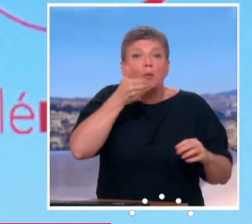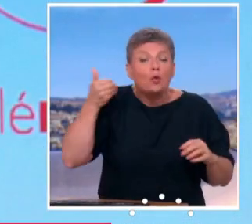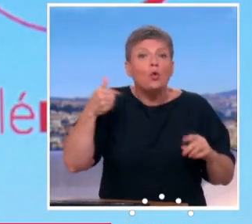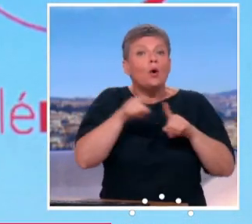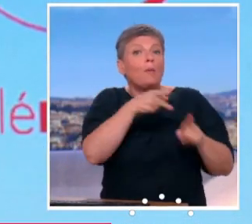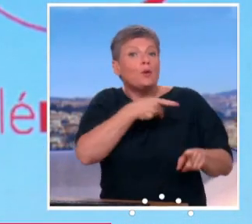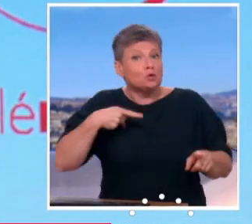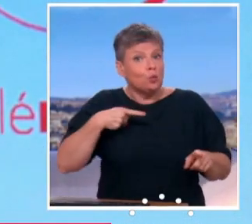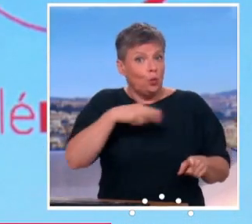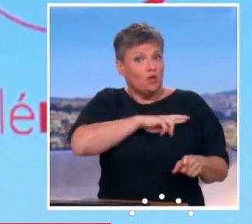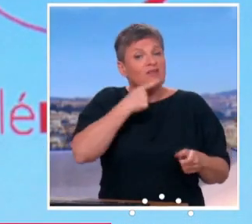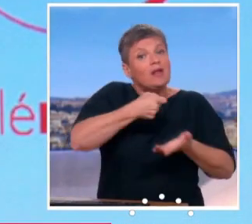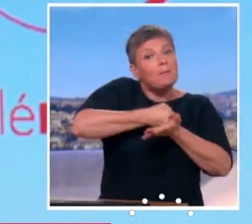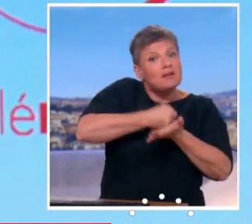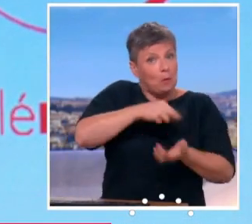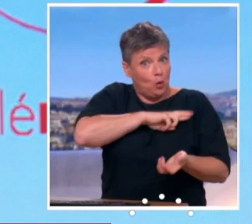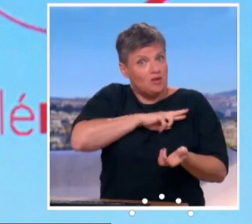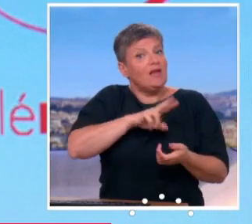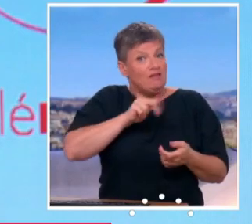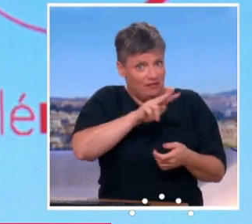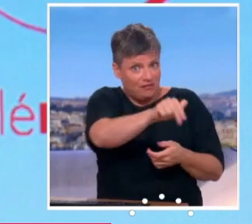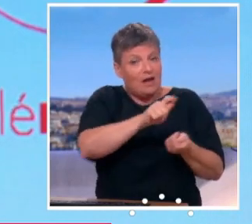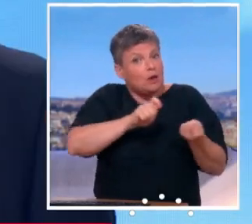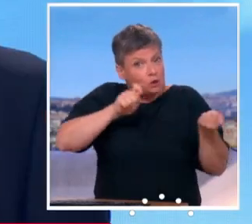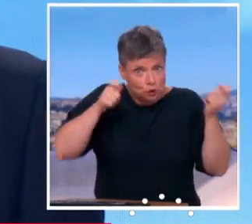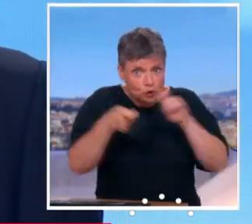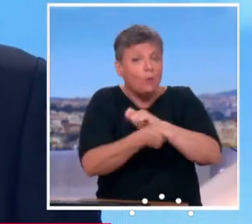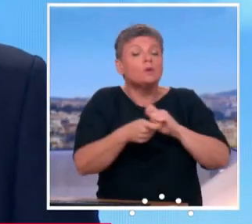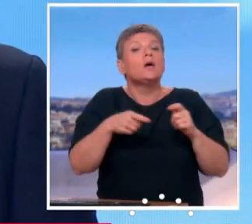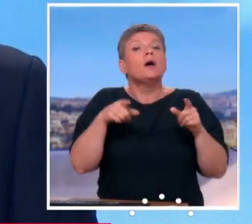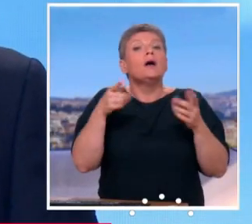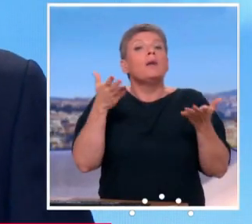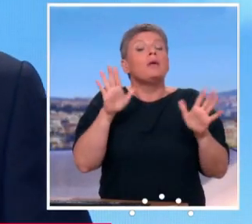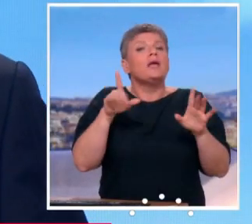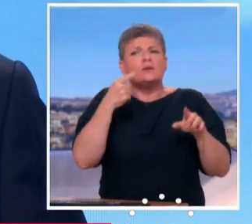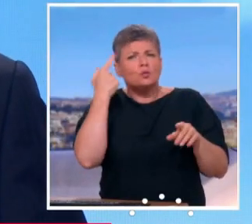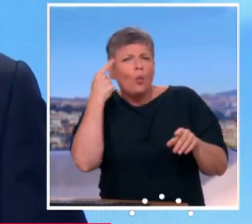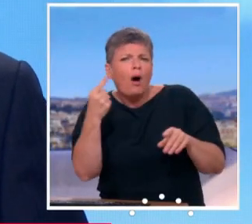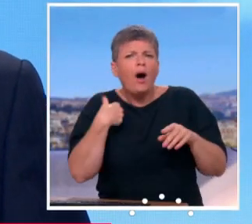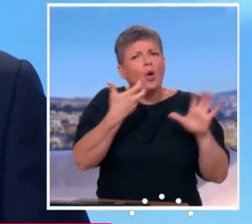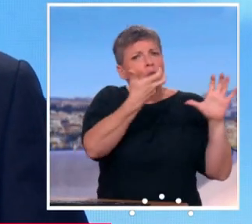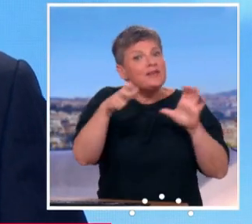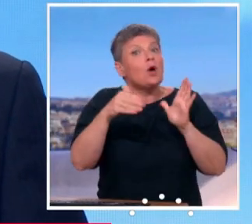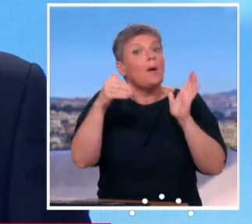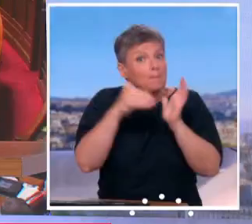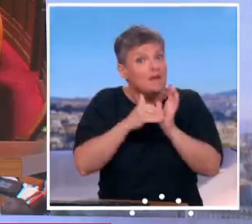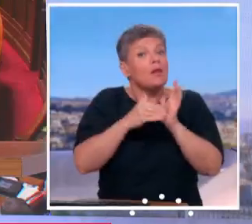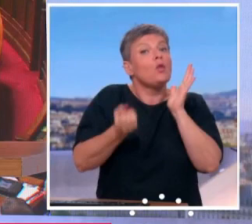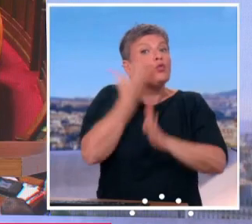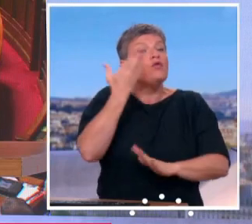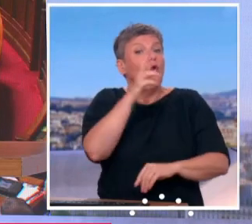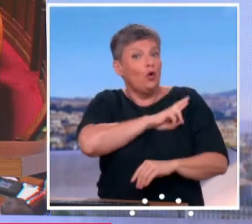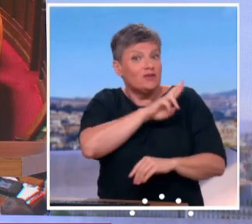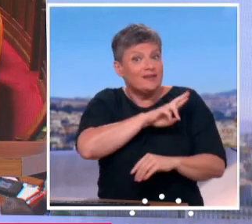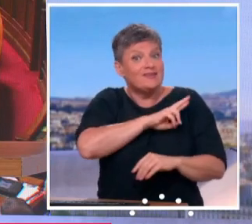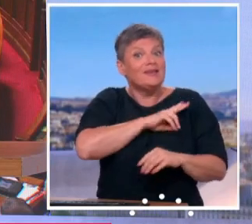les minimums retraites qui vont être donc concernés et avant tout, il y a, je crois, 800 000 nouveaux retraités chaque année, 200